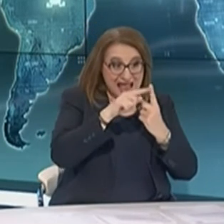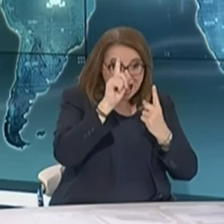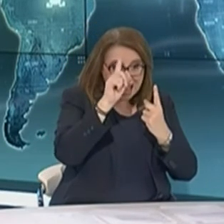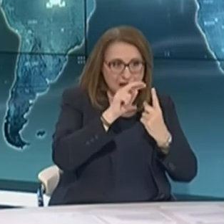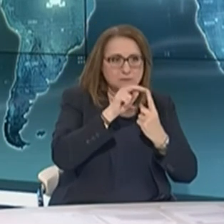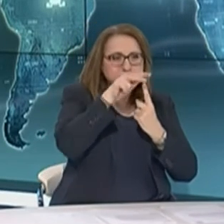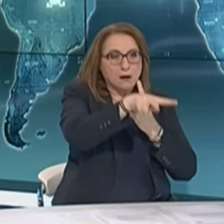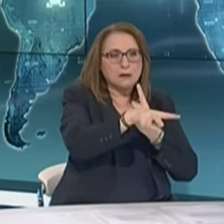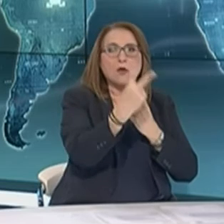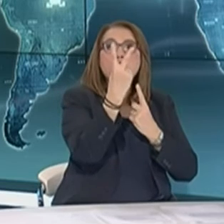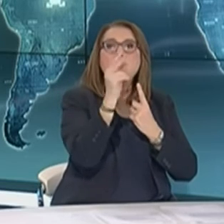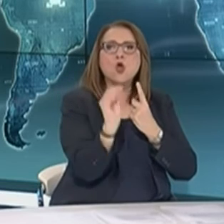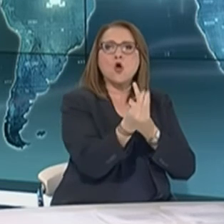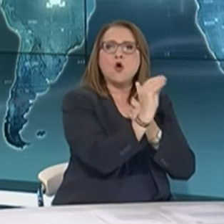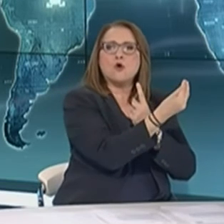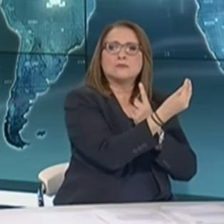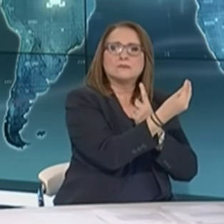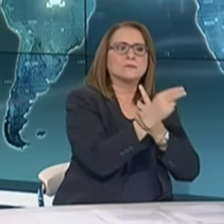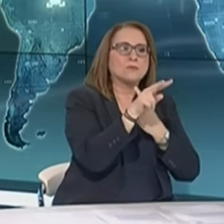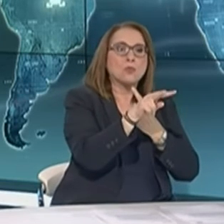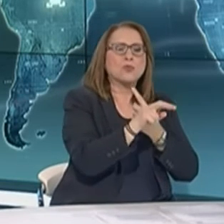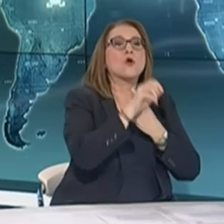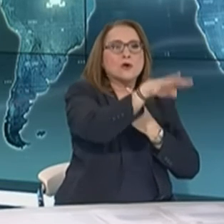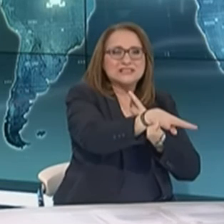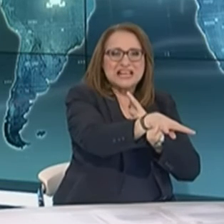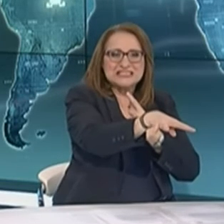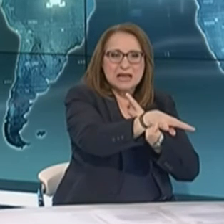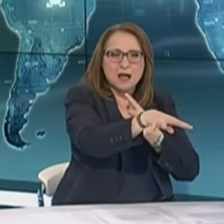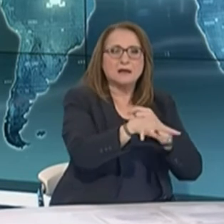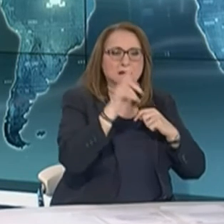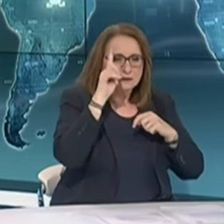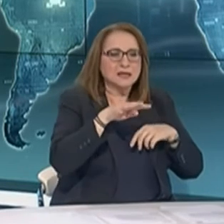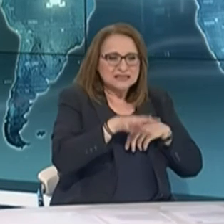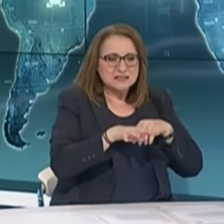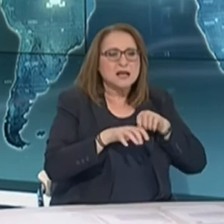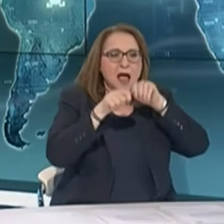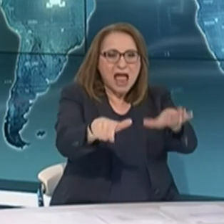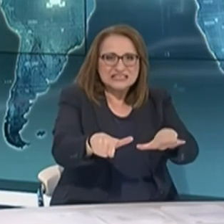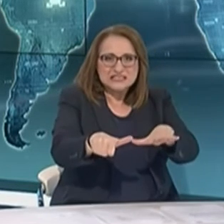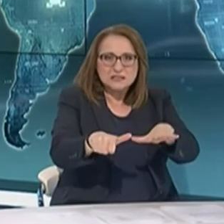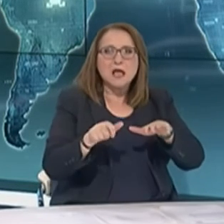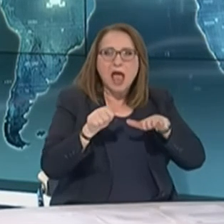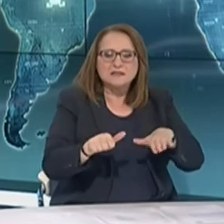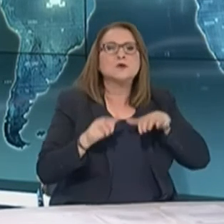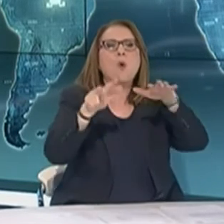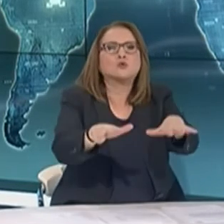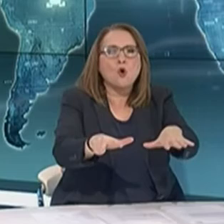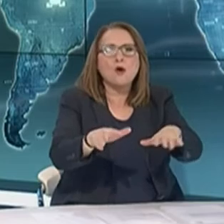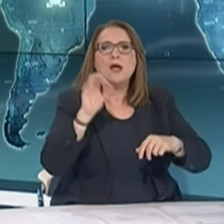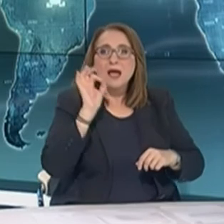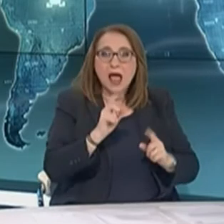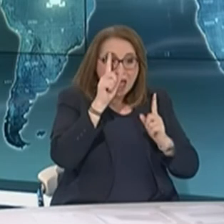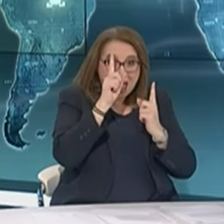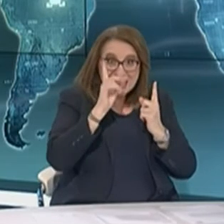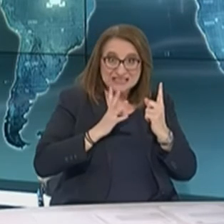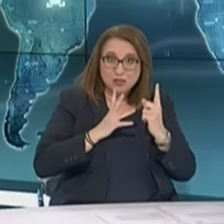δύο άλλα και τα δύο άλλα δίνουν τέσσερα άλλα και ούτω καθεξής. Θέλει προσοχή. Είναι εκθετική η αύξηση του ιού